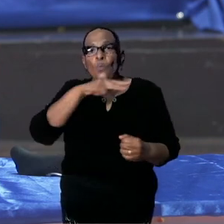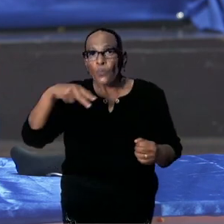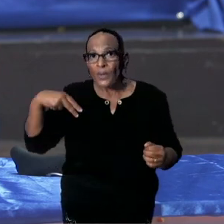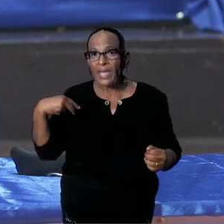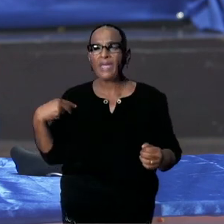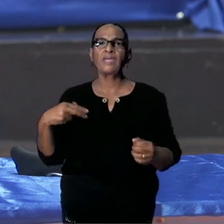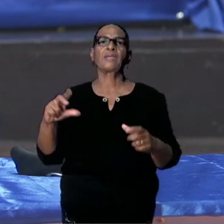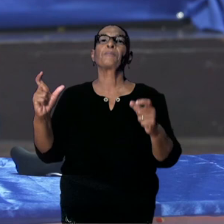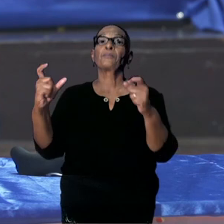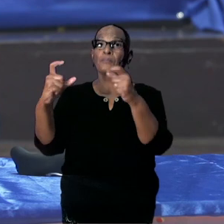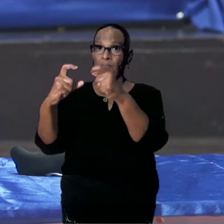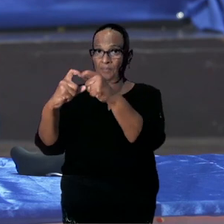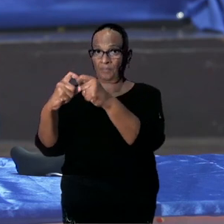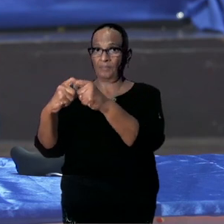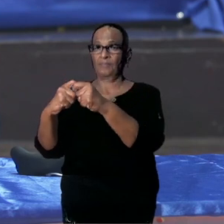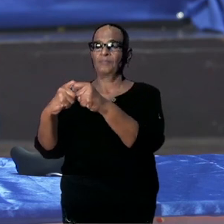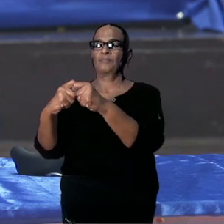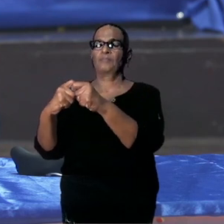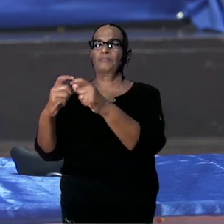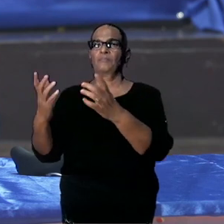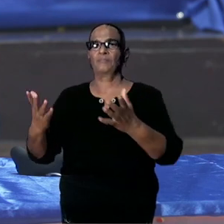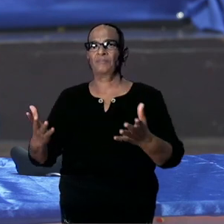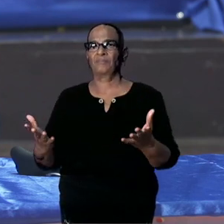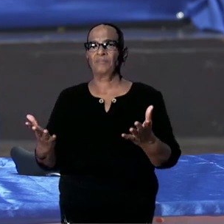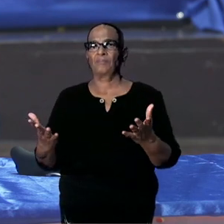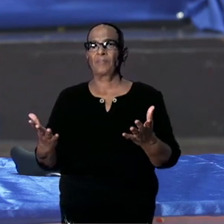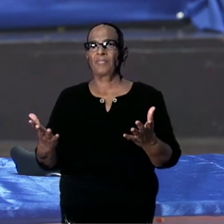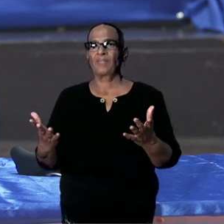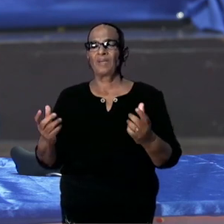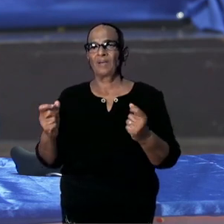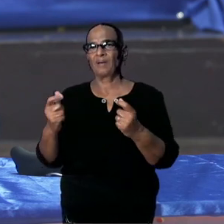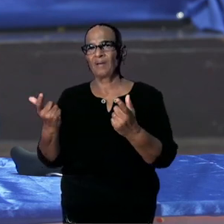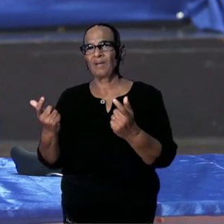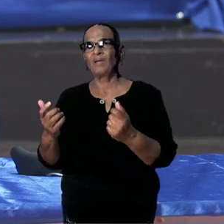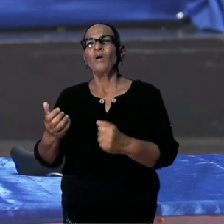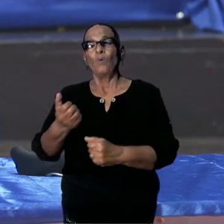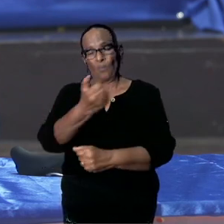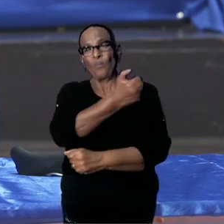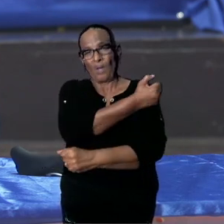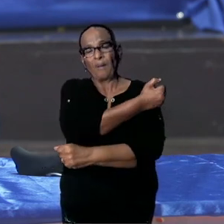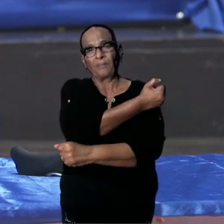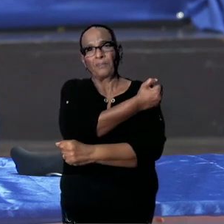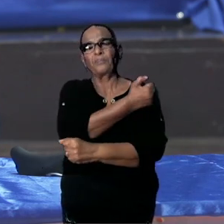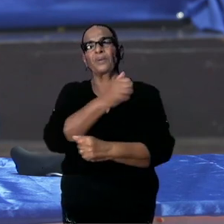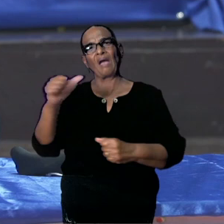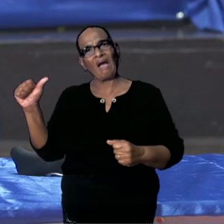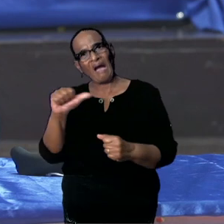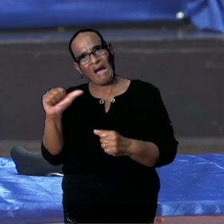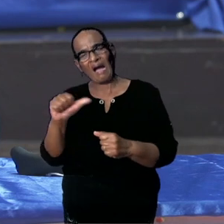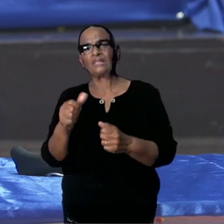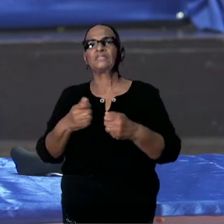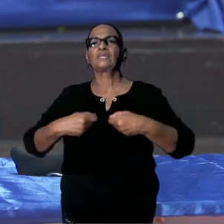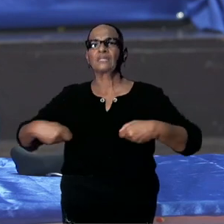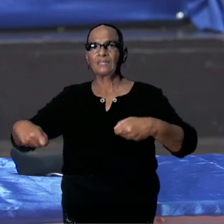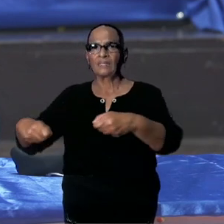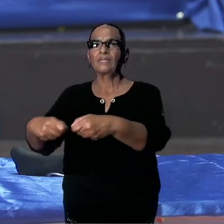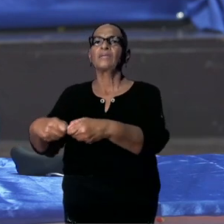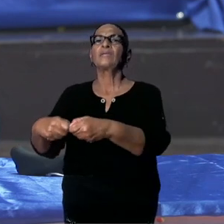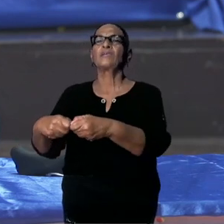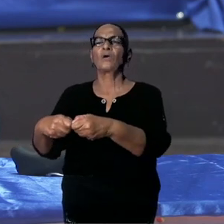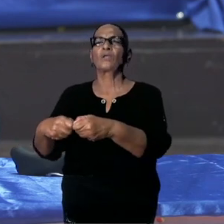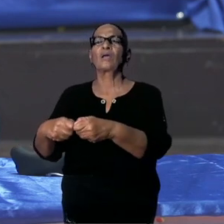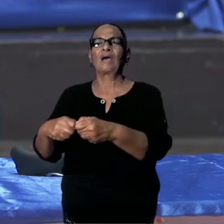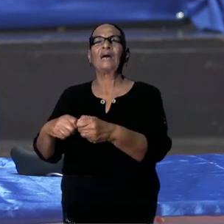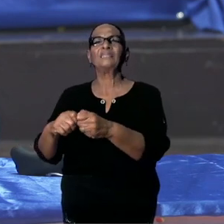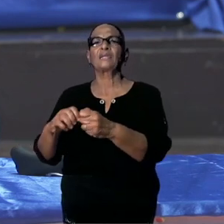gecommitteerd aan een optional purchase model. We hebben een fixed of een standard purchase model. En een optional purchase model. Bij het optional